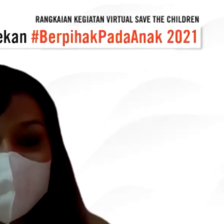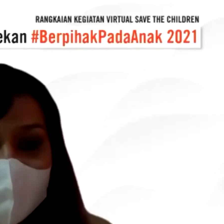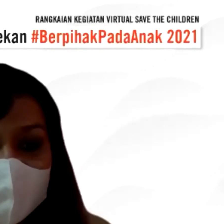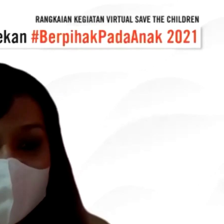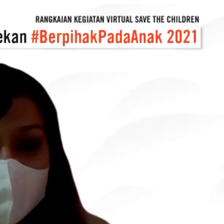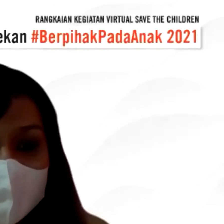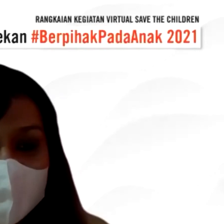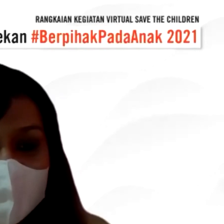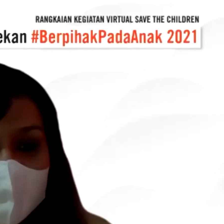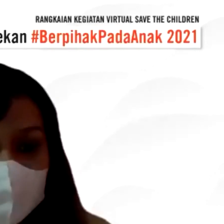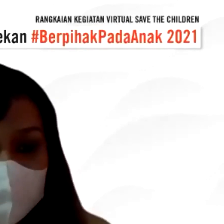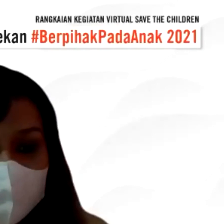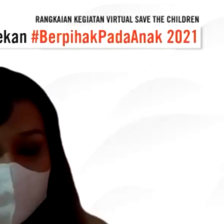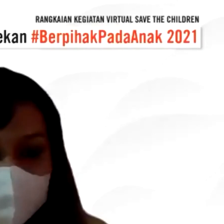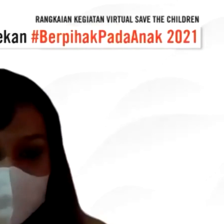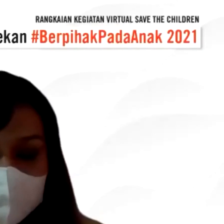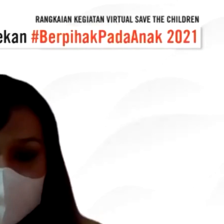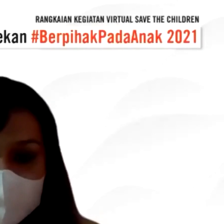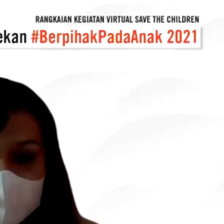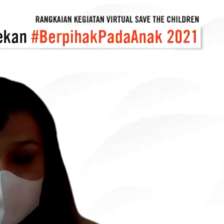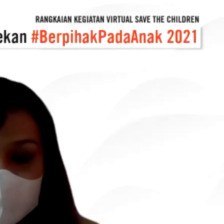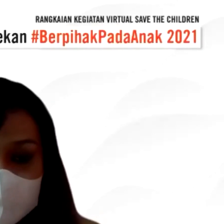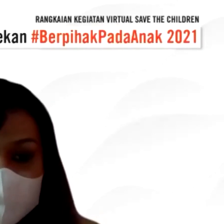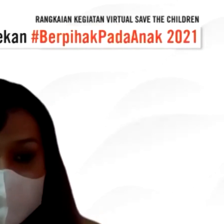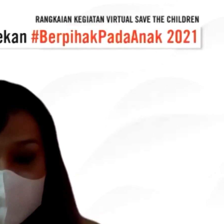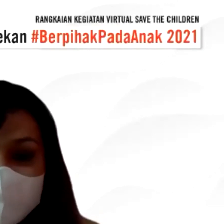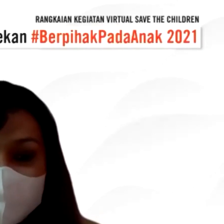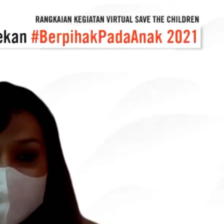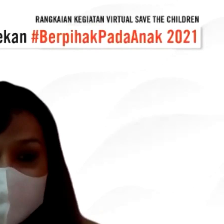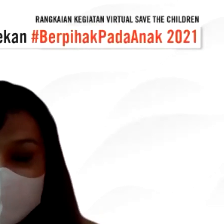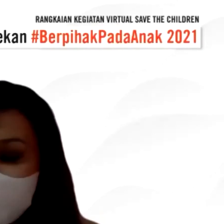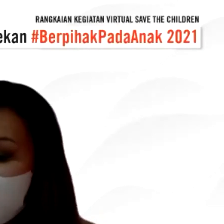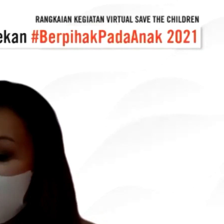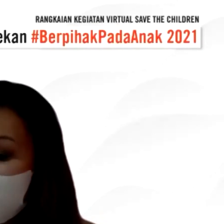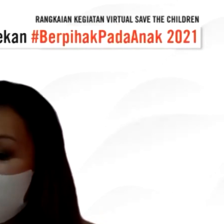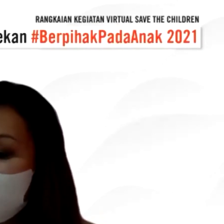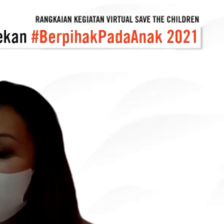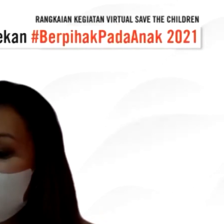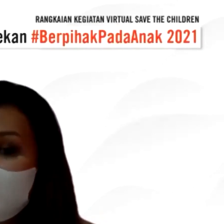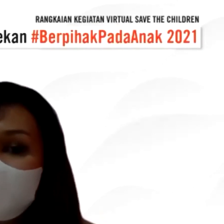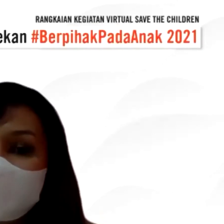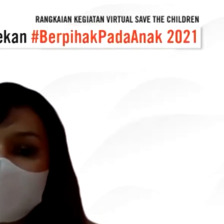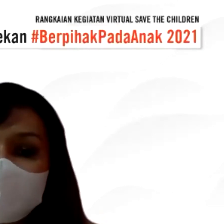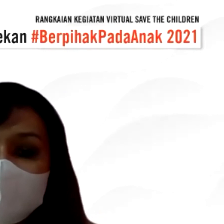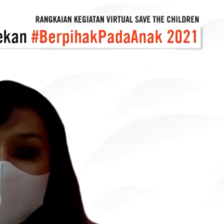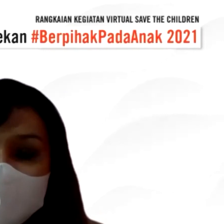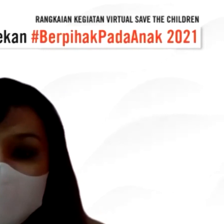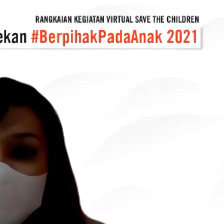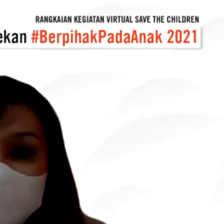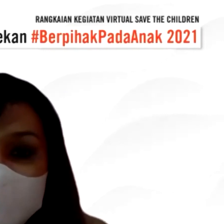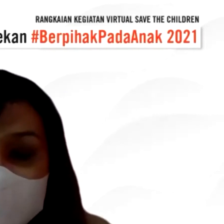baik oke pertama-tama apresiasi untuk Pemda Sumba Barat